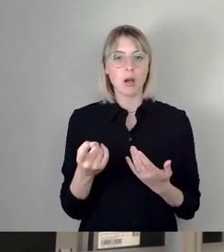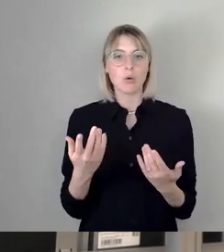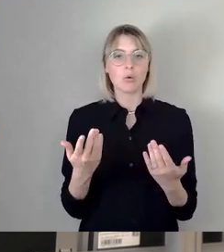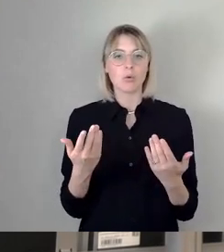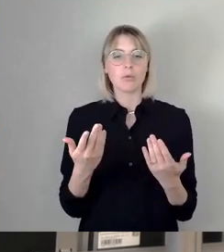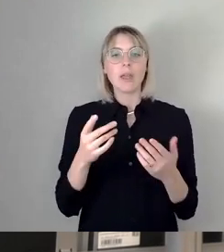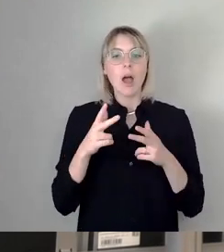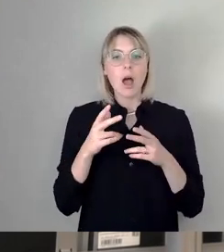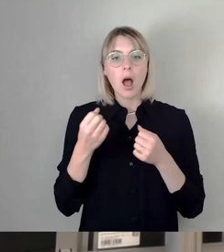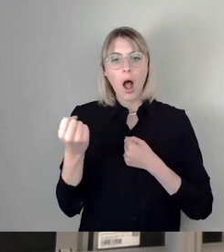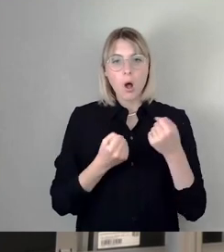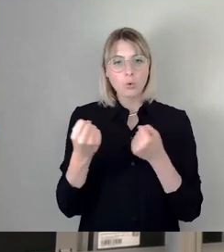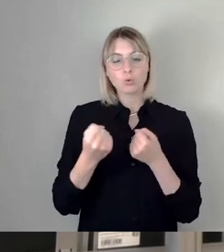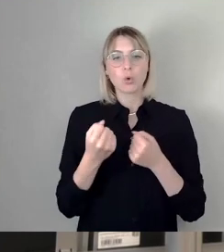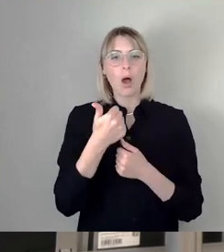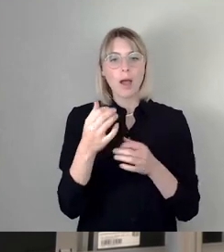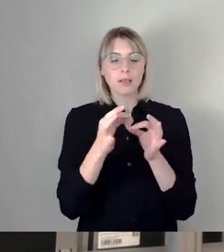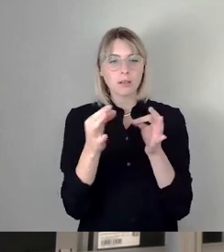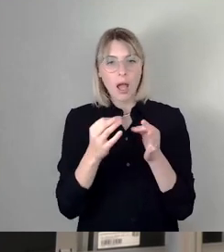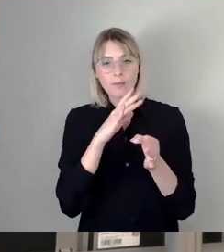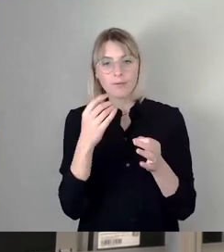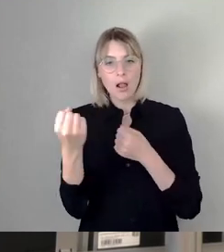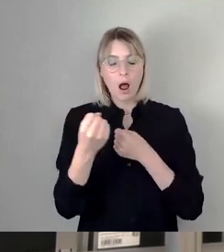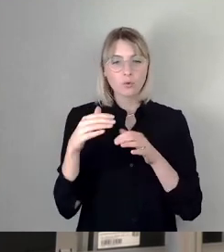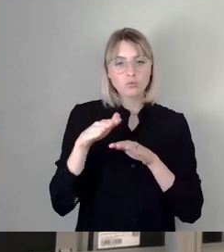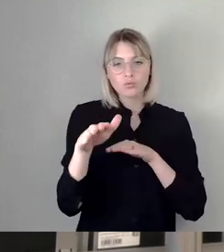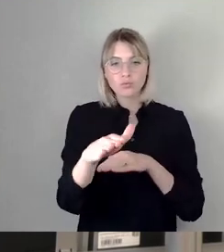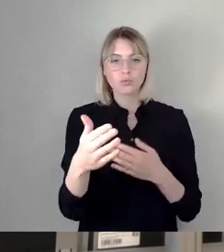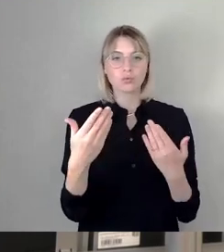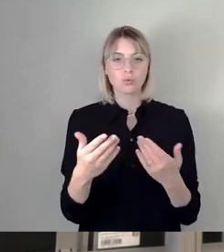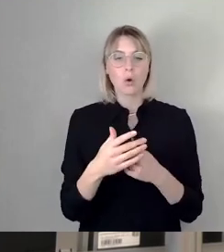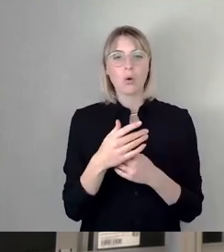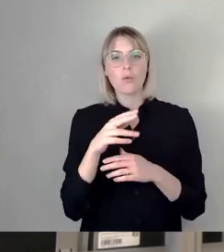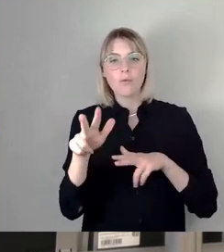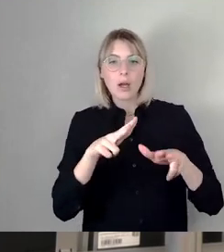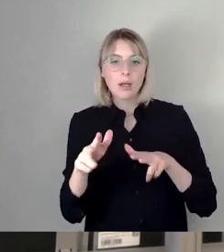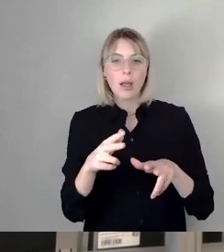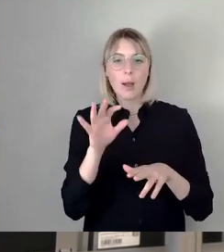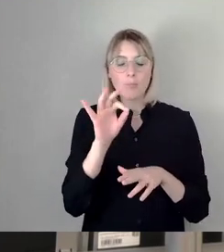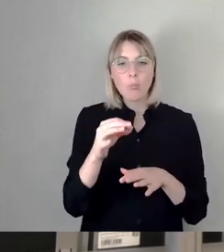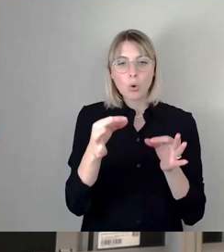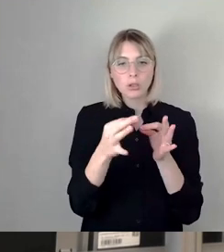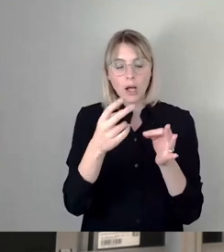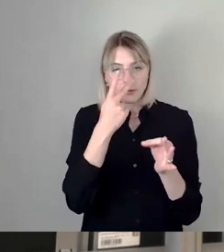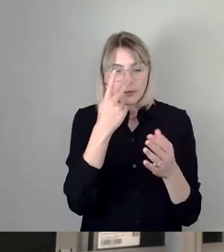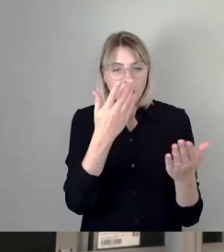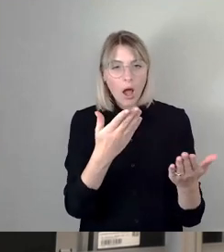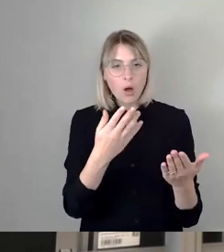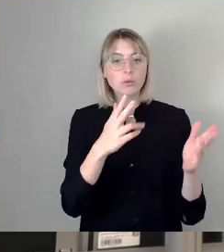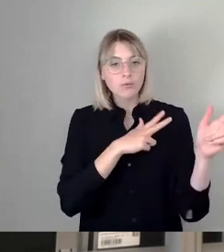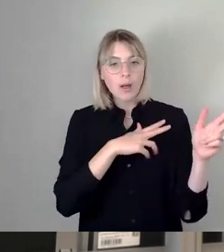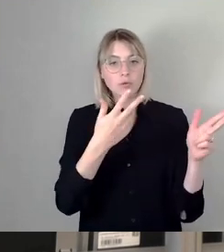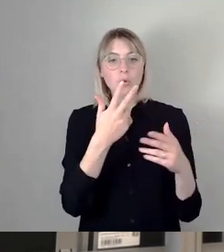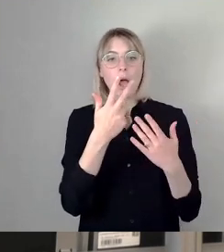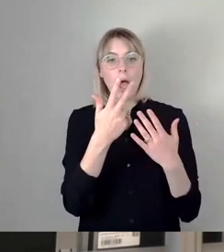Verkehrsmengenkarte Dresden eingeben, unter Verkehr, unterhaken Verkehr, pro Tag nachgucken, ich lüge nicht, es stimmt, 8.400.